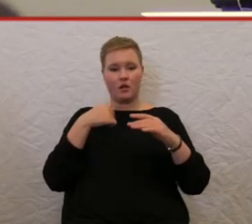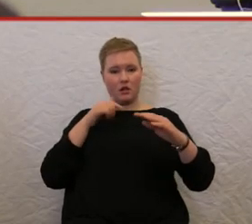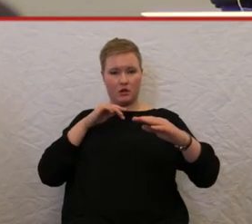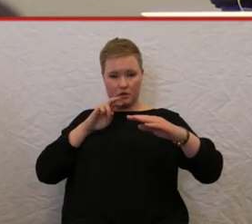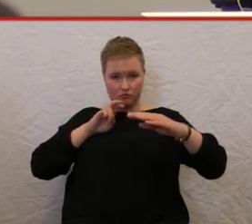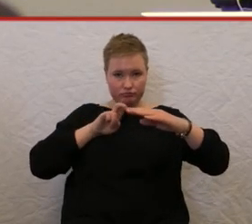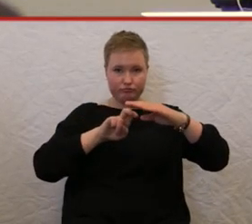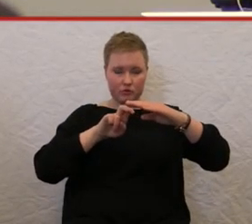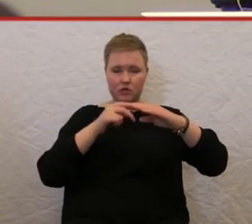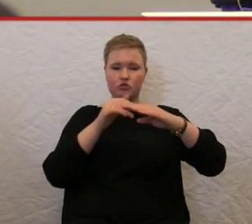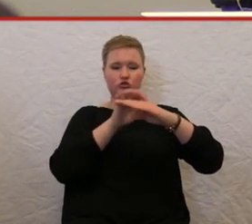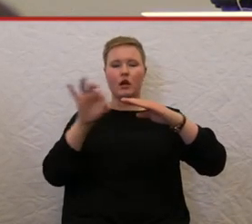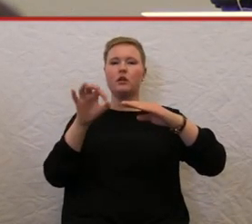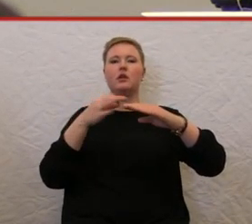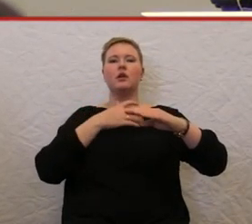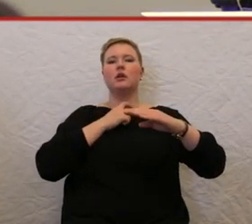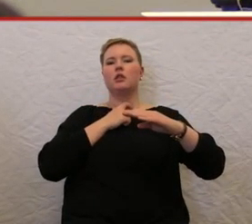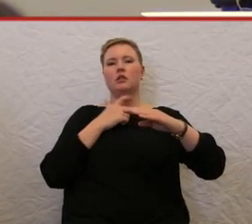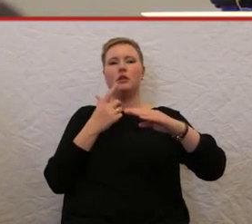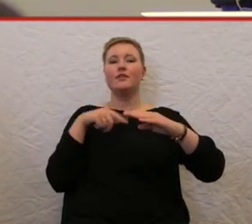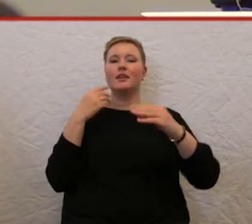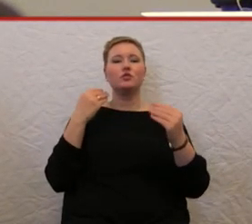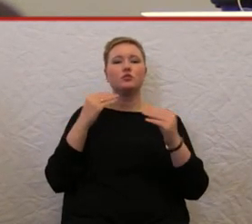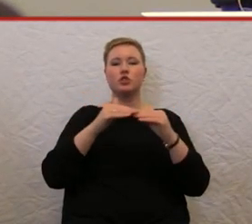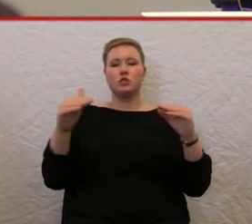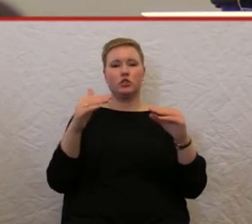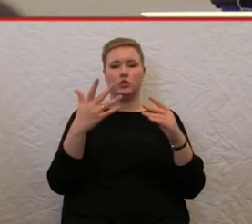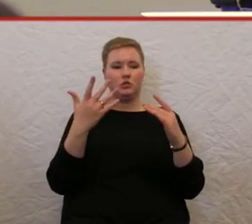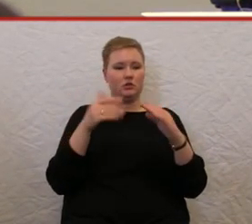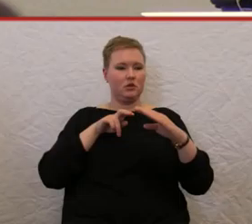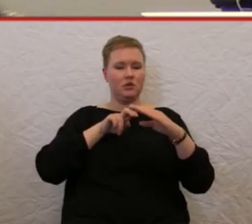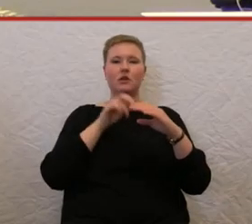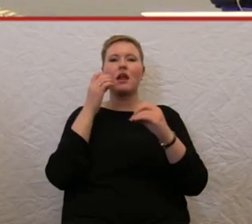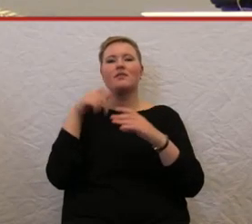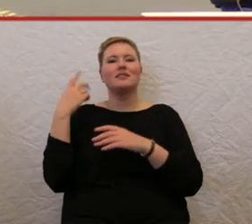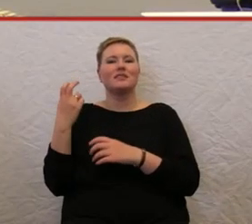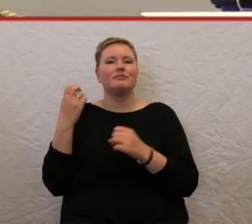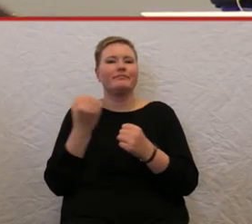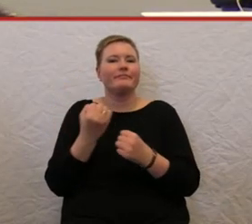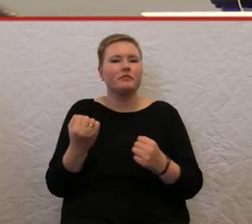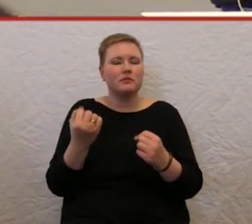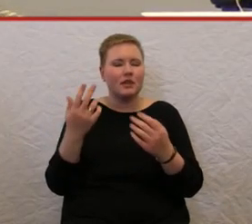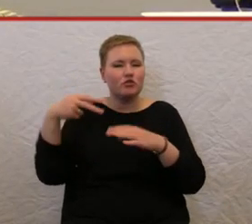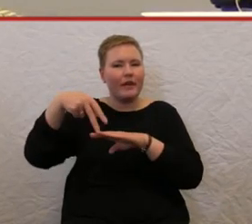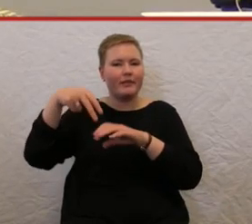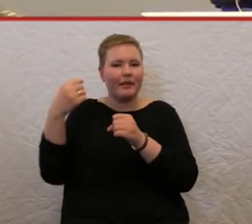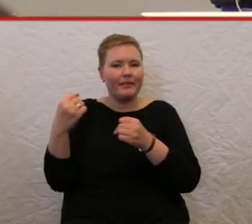Das ist im Alltag, und meistens sitzen wir ja an Tischen, weil wir einfach ja auch nicht stehen können, also sitzen wir oft an Tischen,